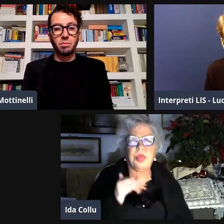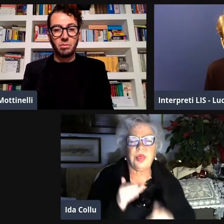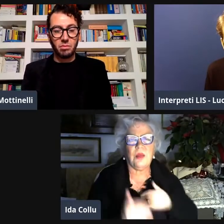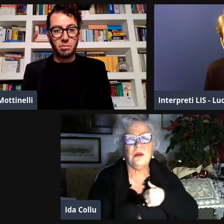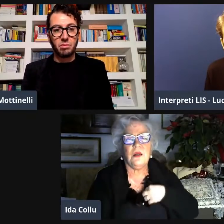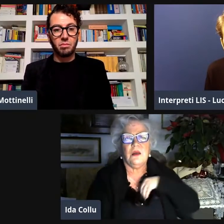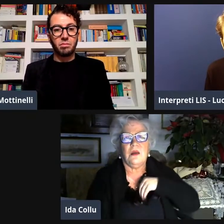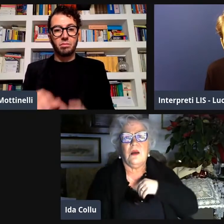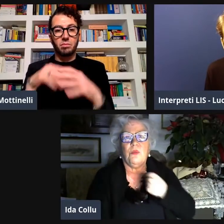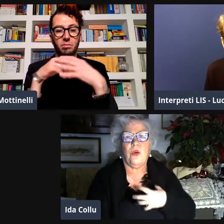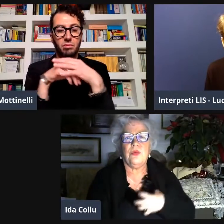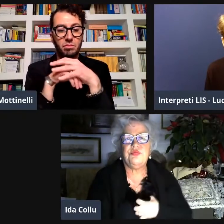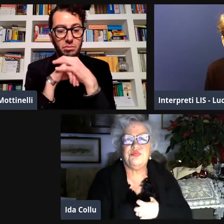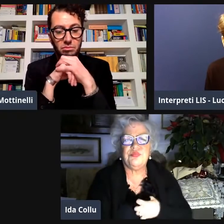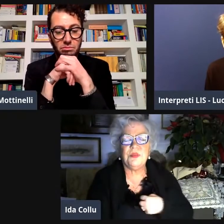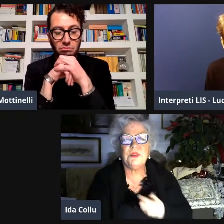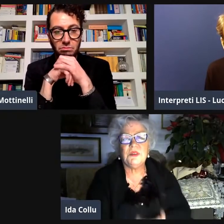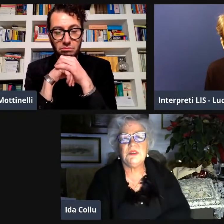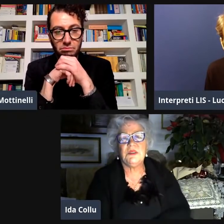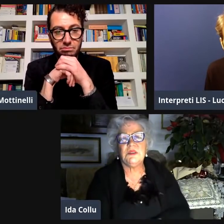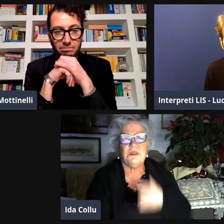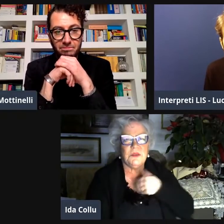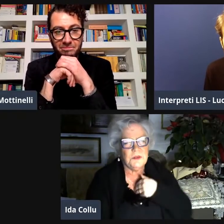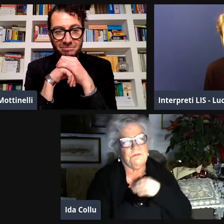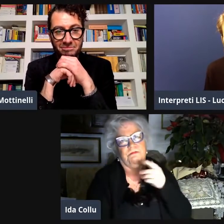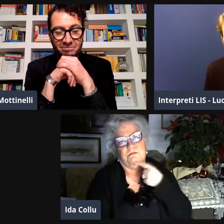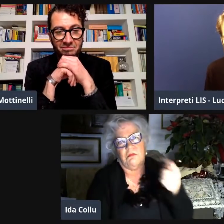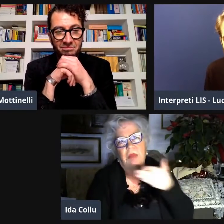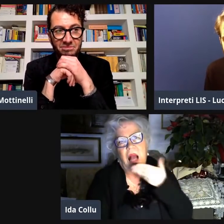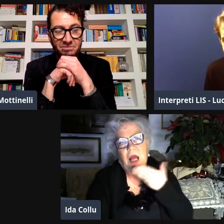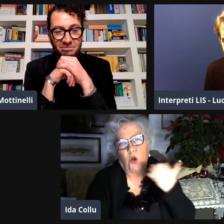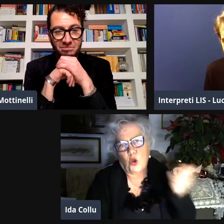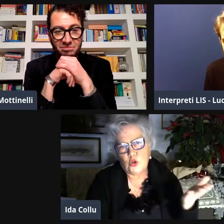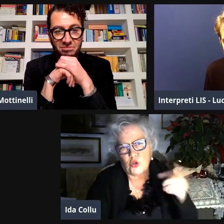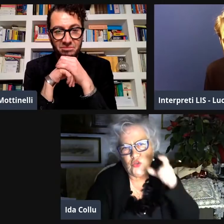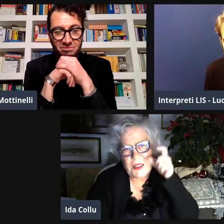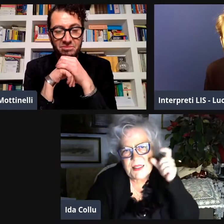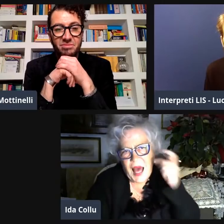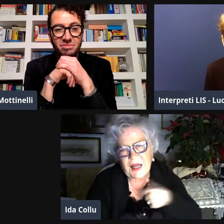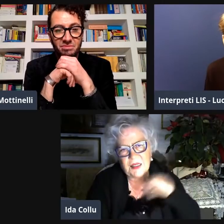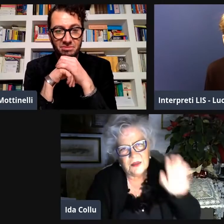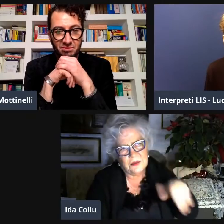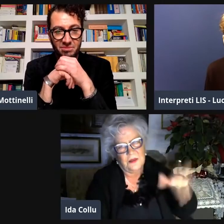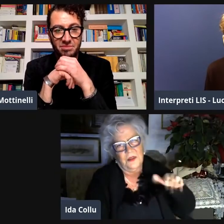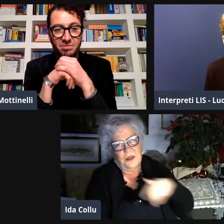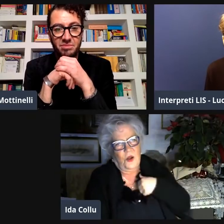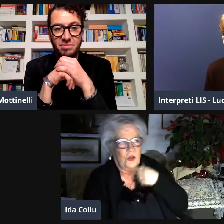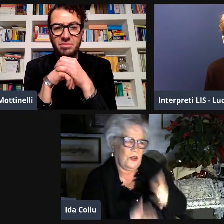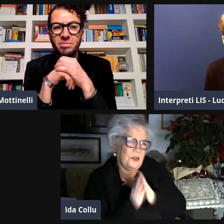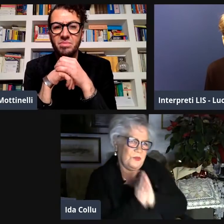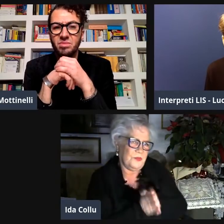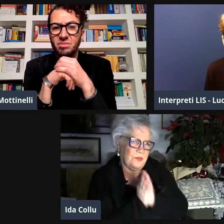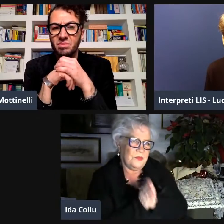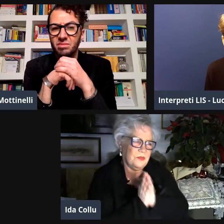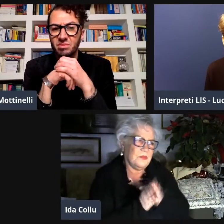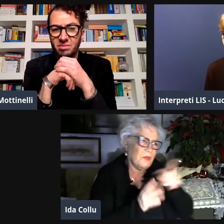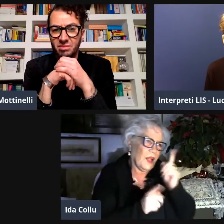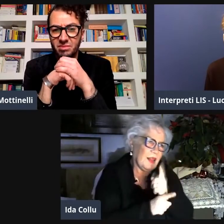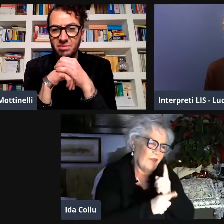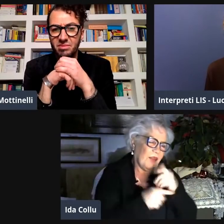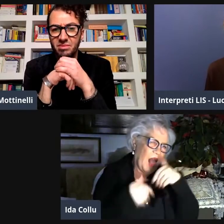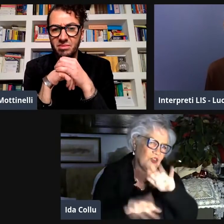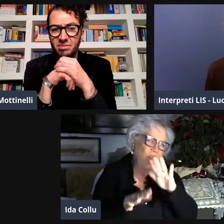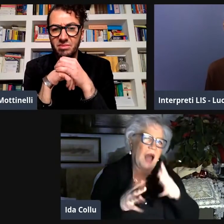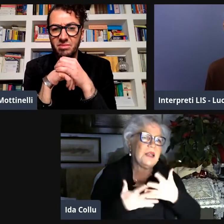delle persone sorde di un certo valore come se valessero meno e questa cosa mi faceva male allora ho parlato con Cesare ho detto